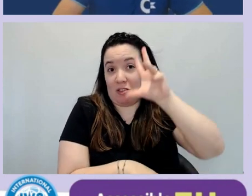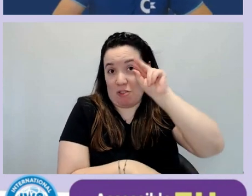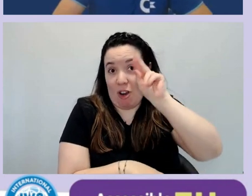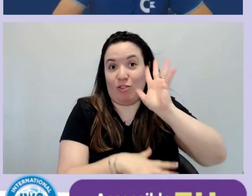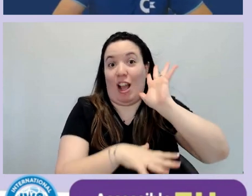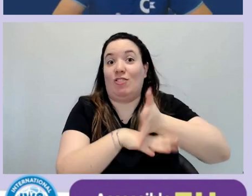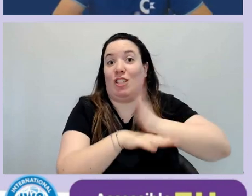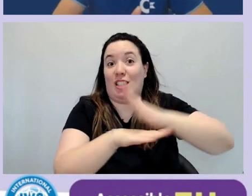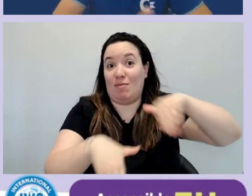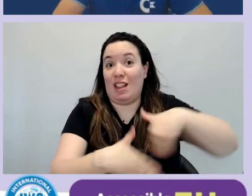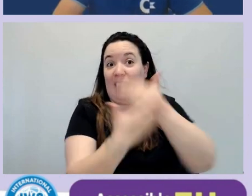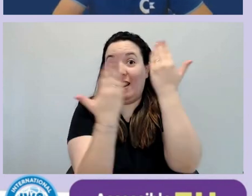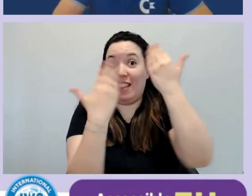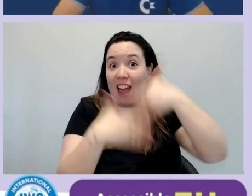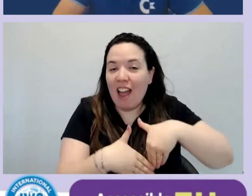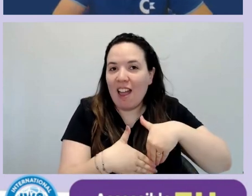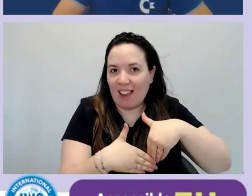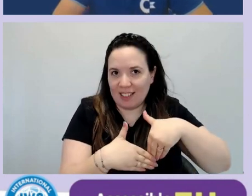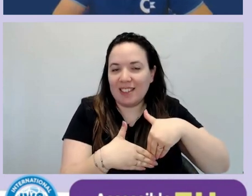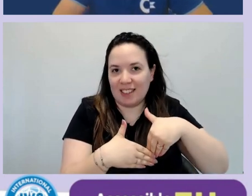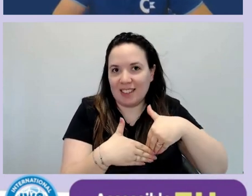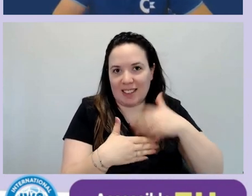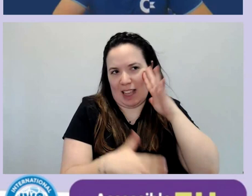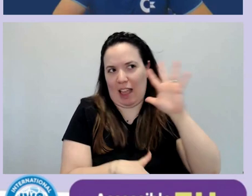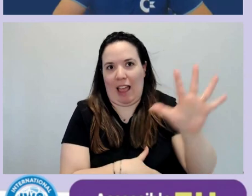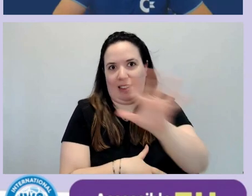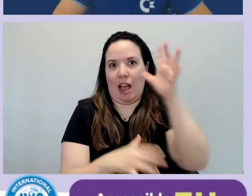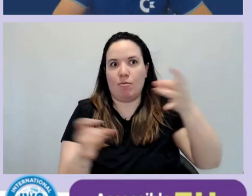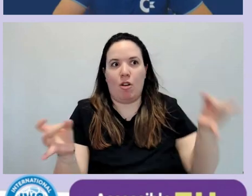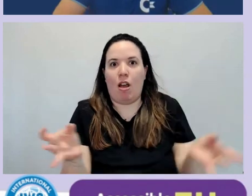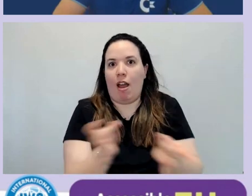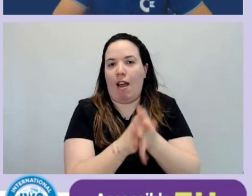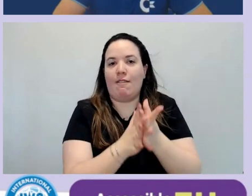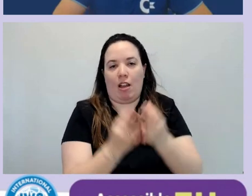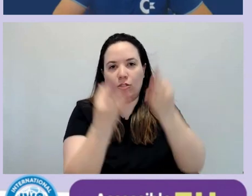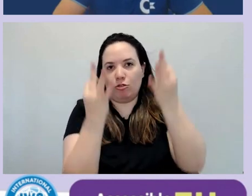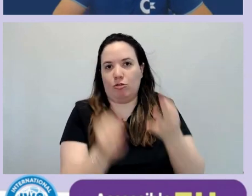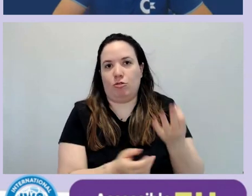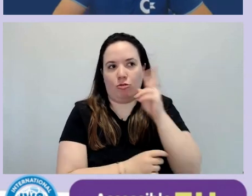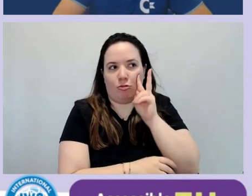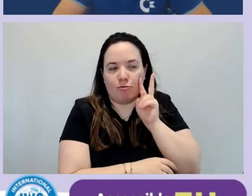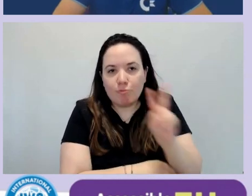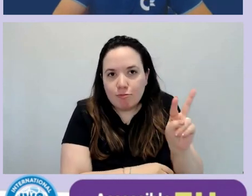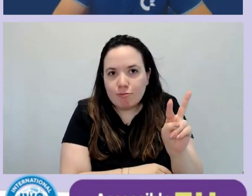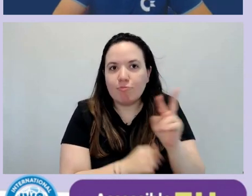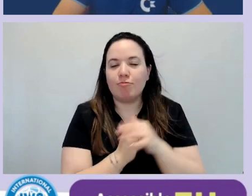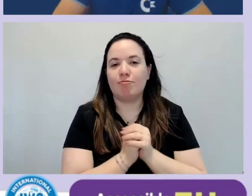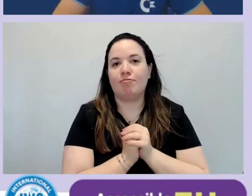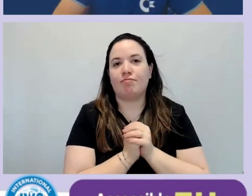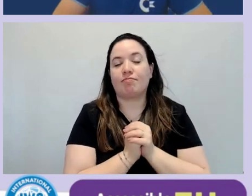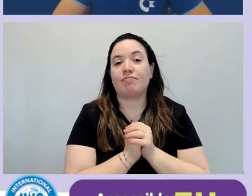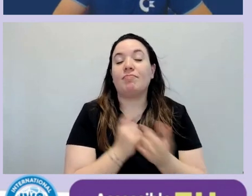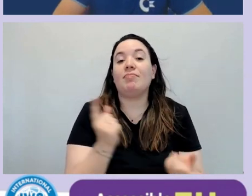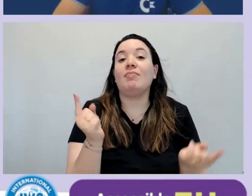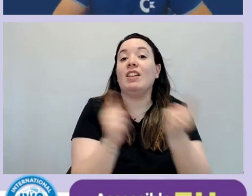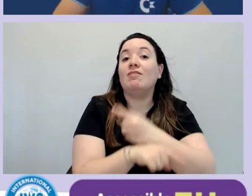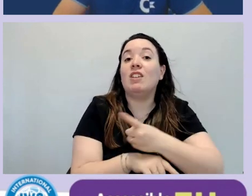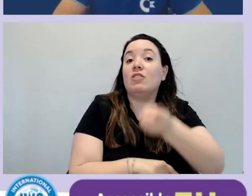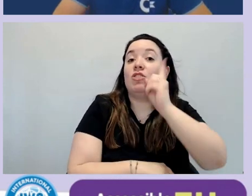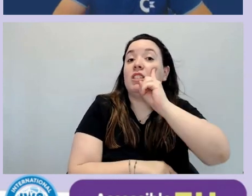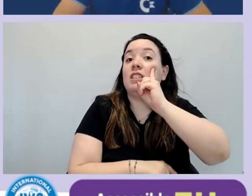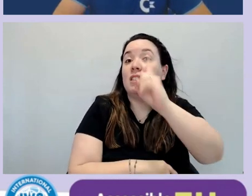Accessibility Day per fare uno dei tanti esempi dove le avete potute consultare. Se invece ci state